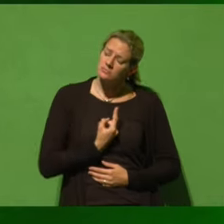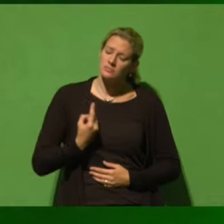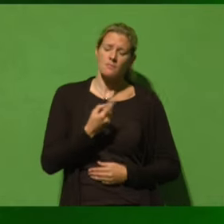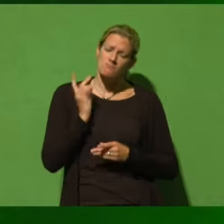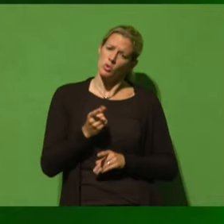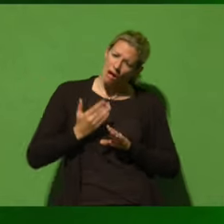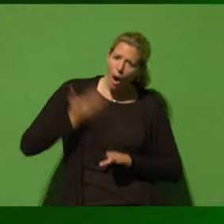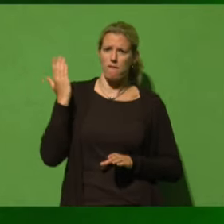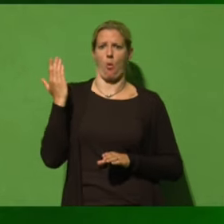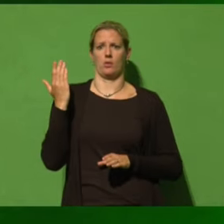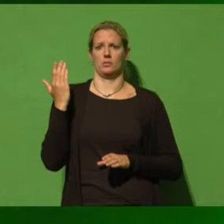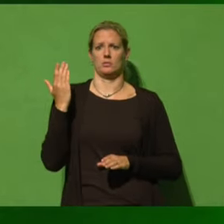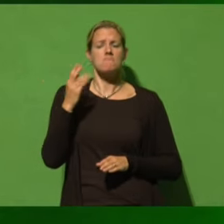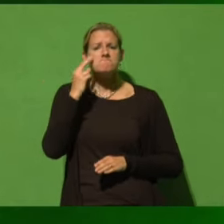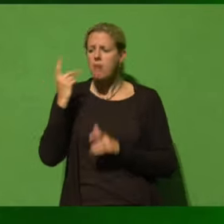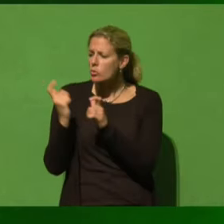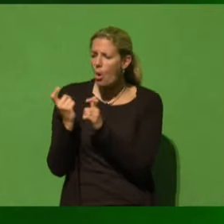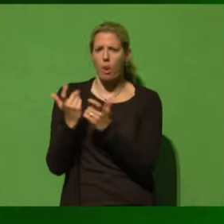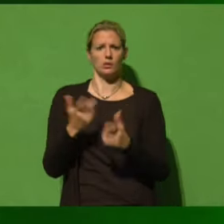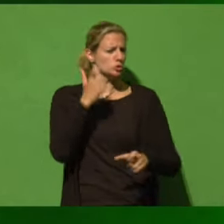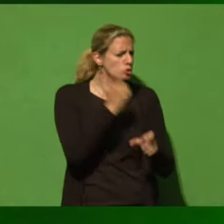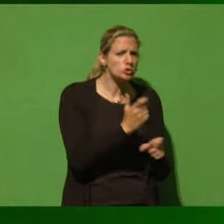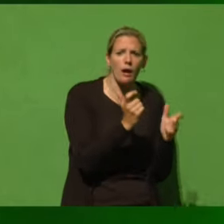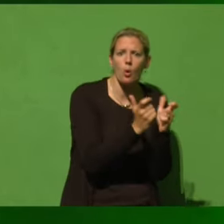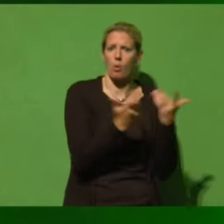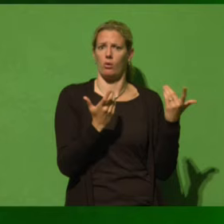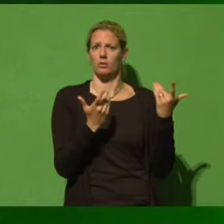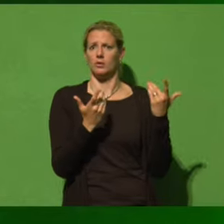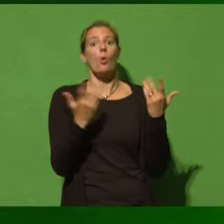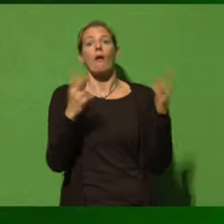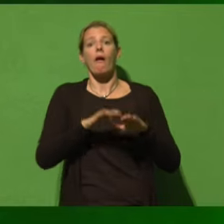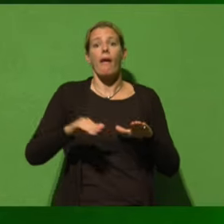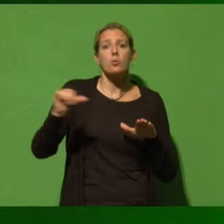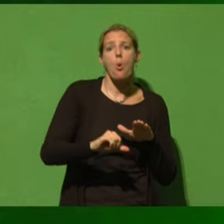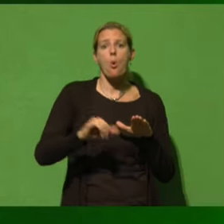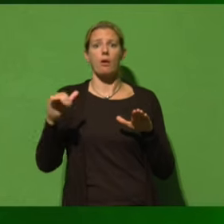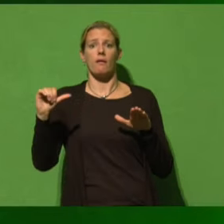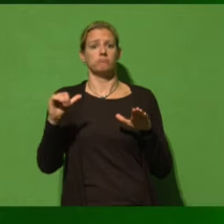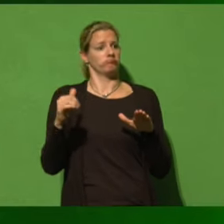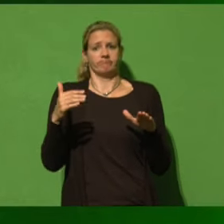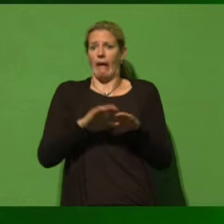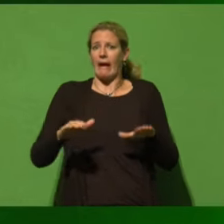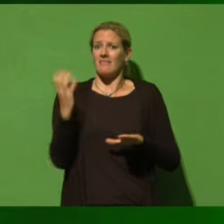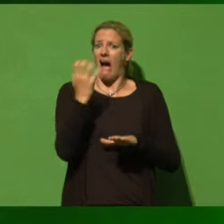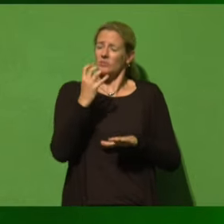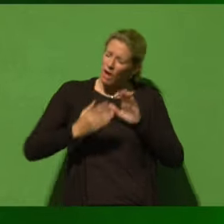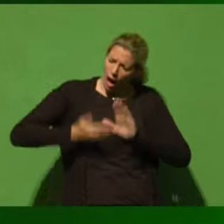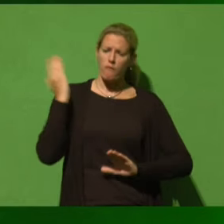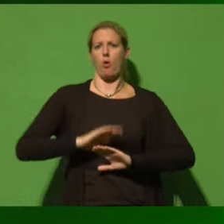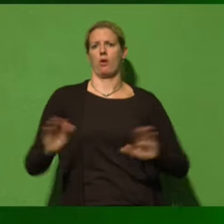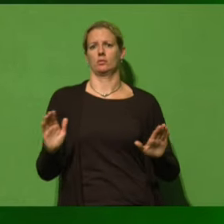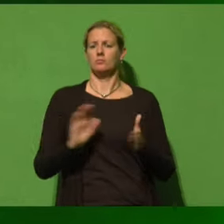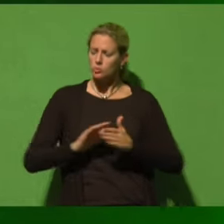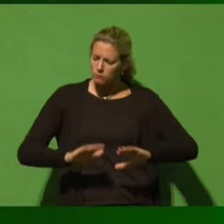Braunkohle, Steinkohle, Erdöl und am Ende auch Erdgas zu verbrennen. Das bedeutet, das alles muss im Boden bleiben.